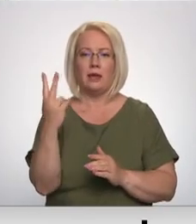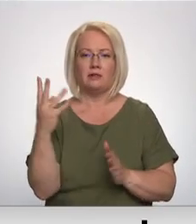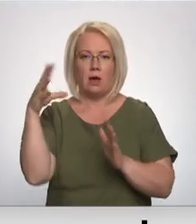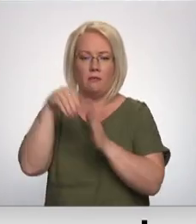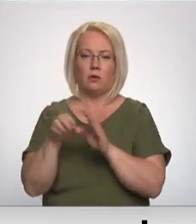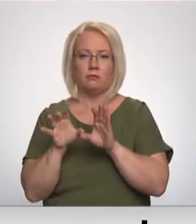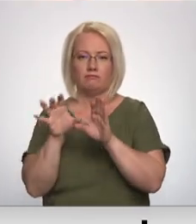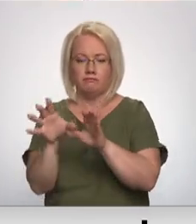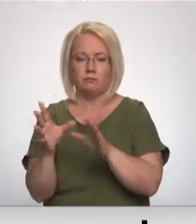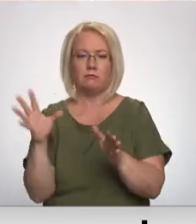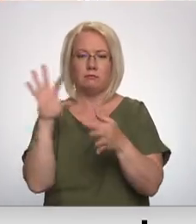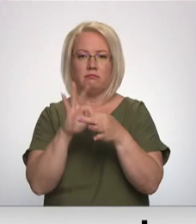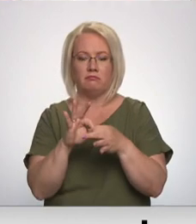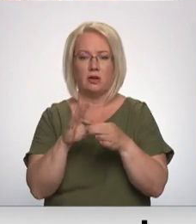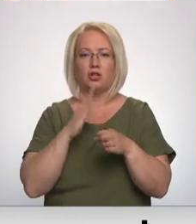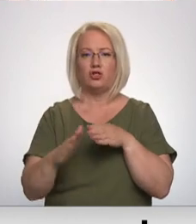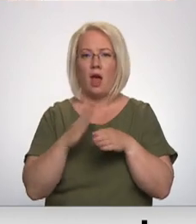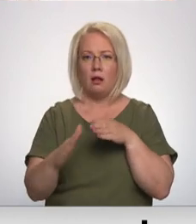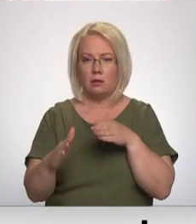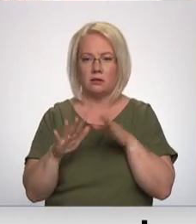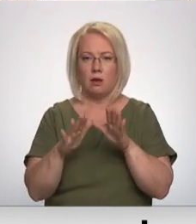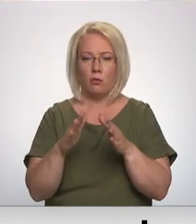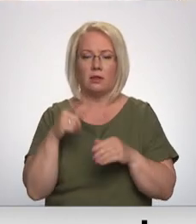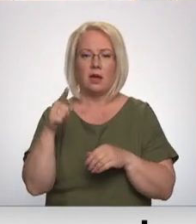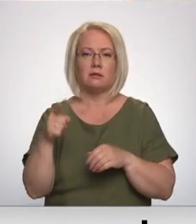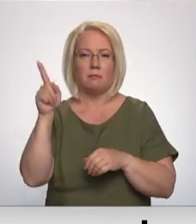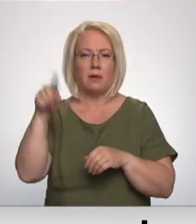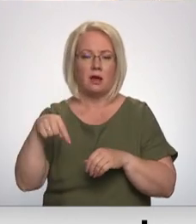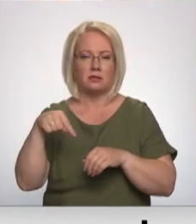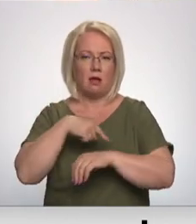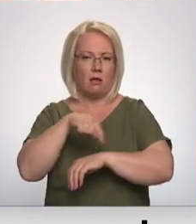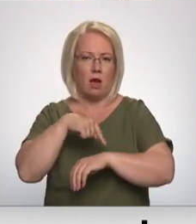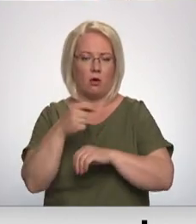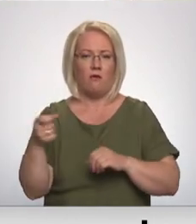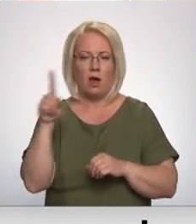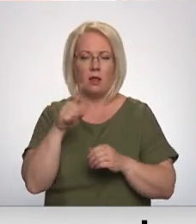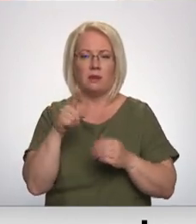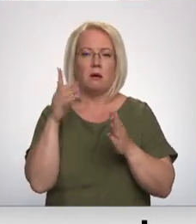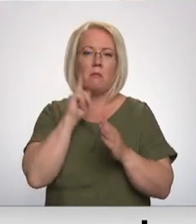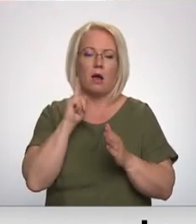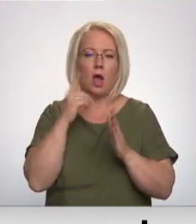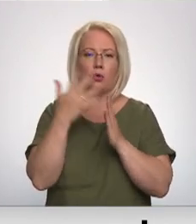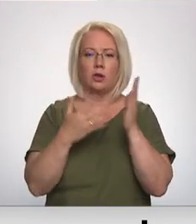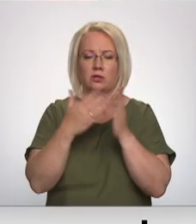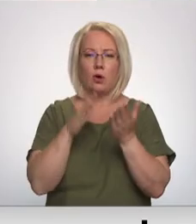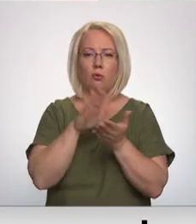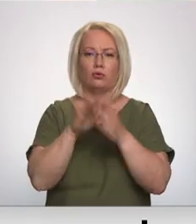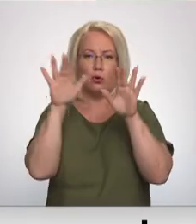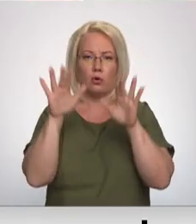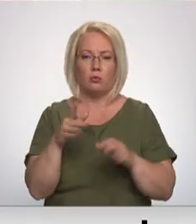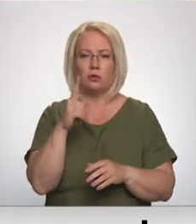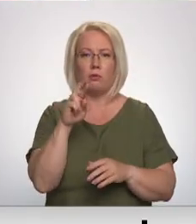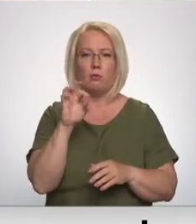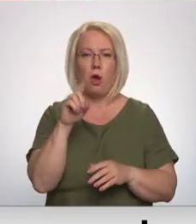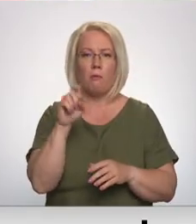apkurējā ar šķēldu. Tomēr tas prasa vairāk laika, tāpēc kā pagaidu risinājums uz rudeni, šajās vietās būs propāna gāzes